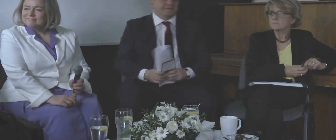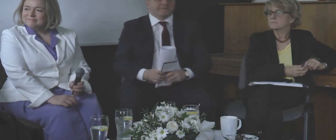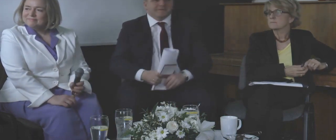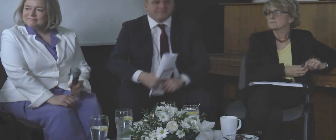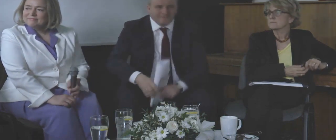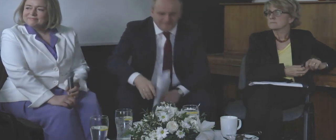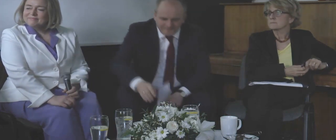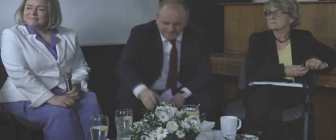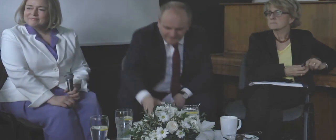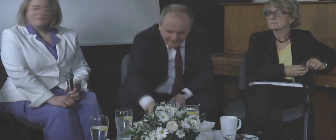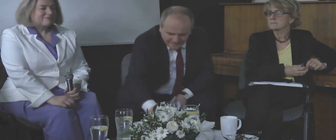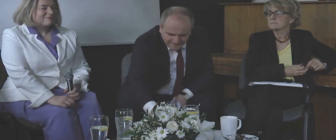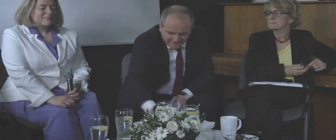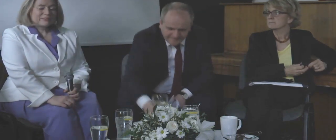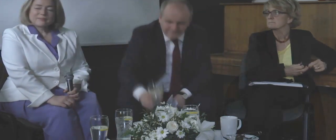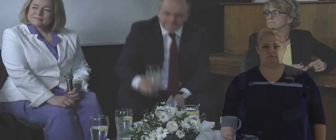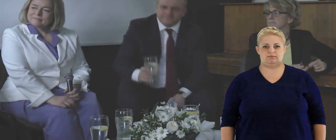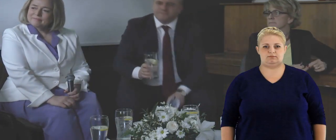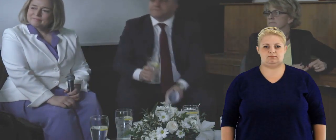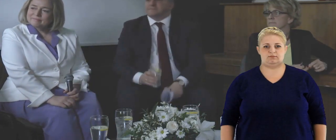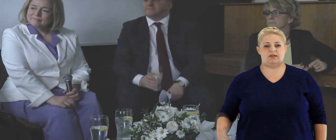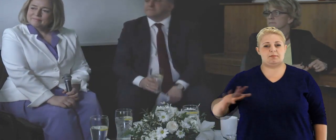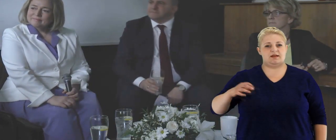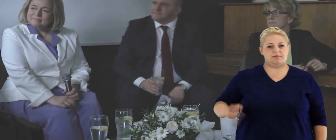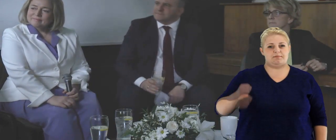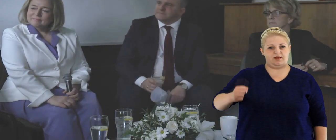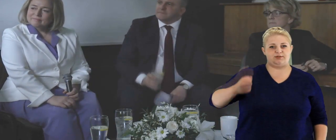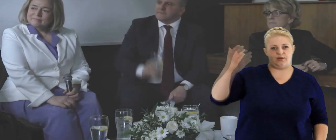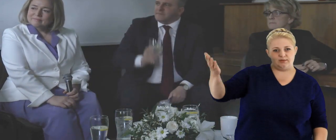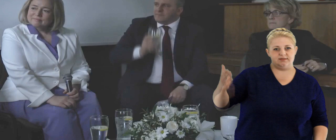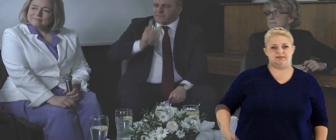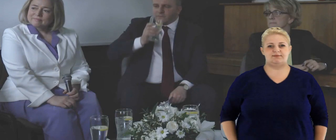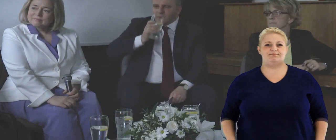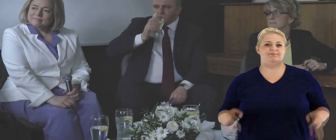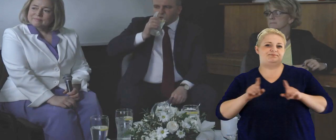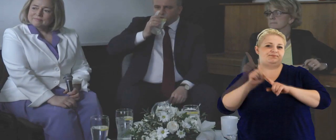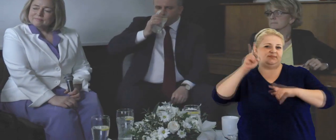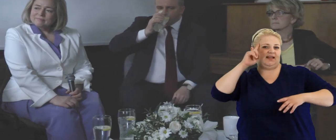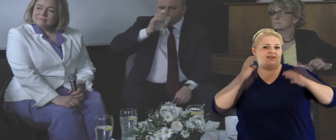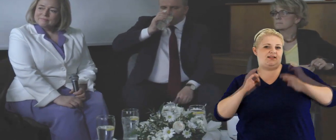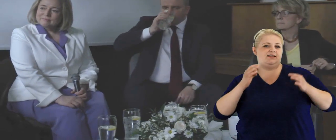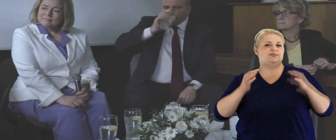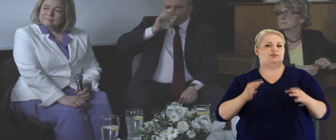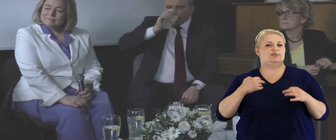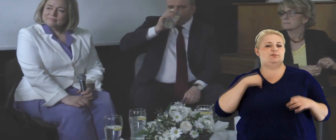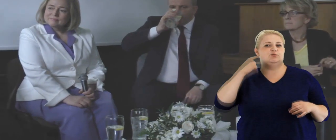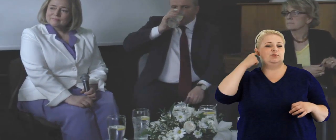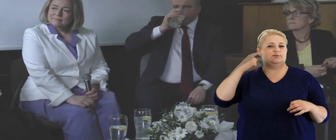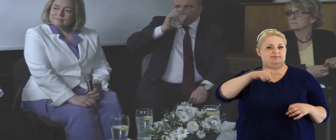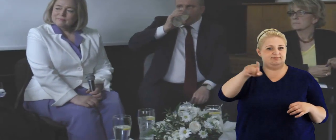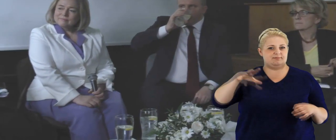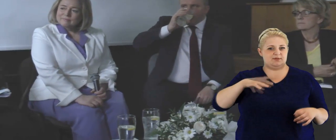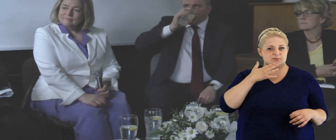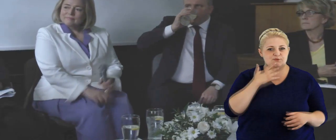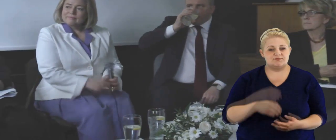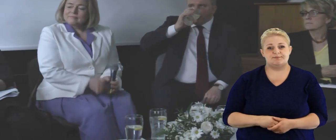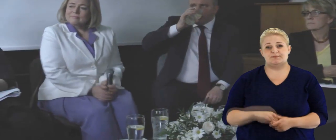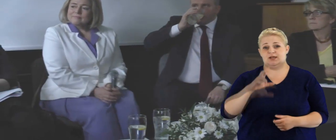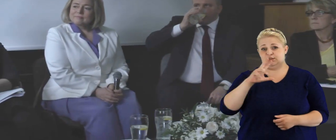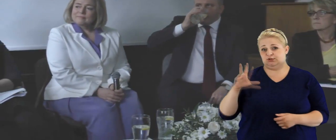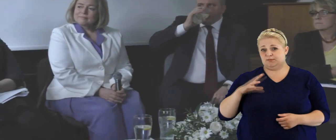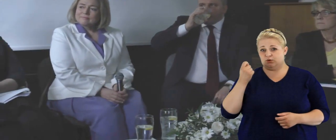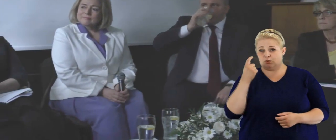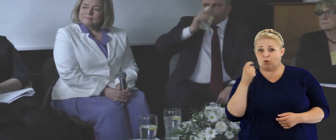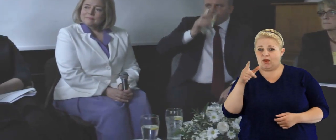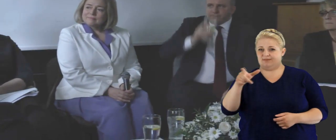trochę wywołana w pewnym sensie jako ta lewa strona, ale też taka refleksja po tym, co ja usłyszałem tutaj od państwa, czy